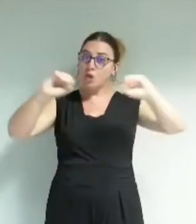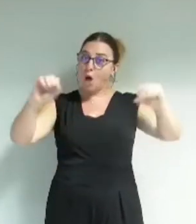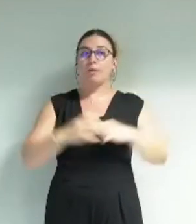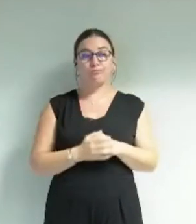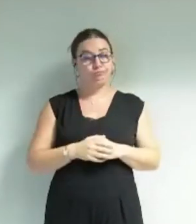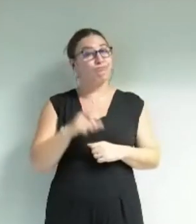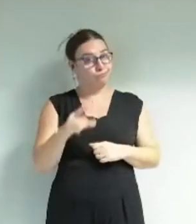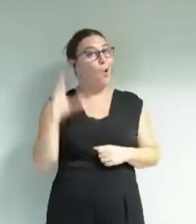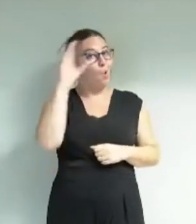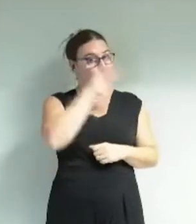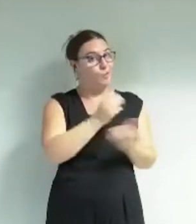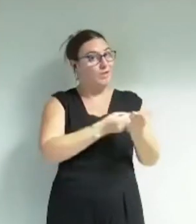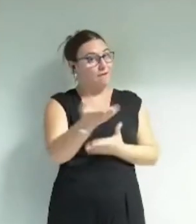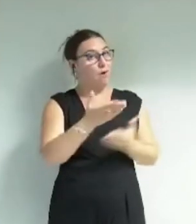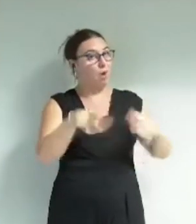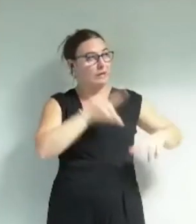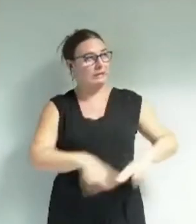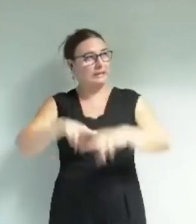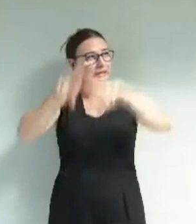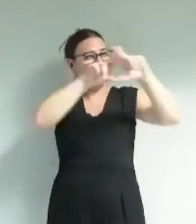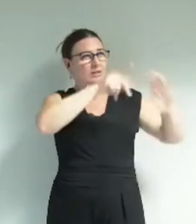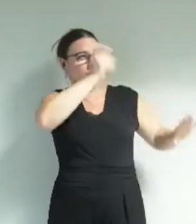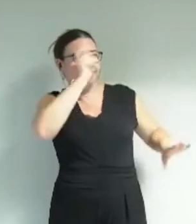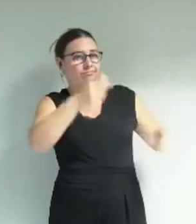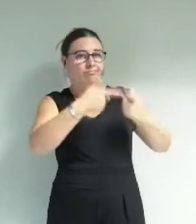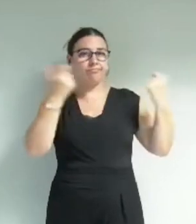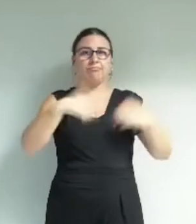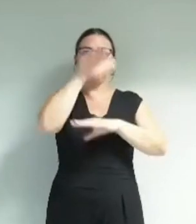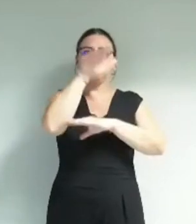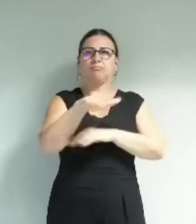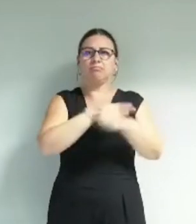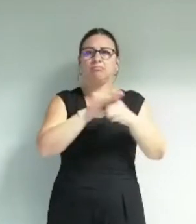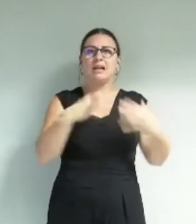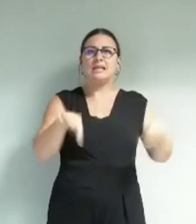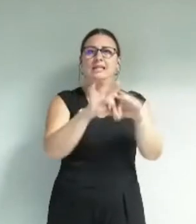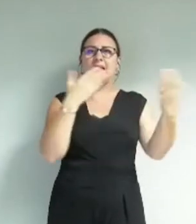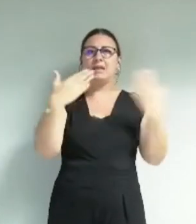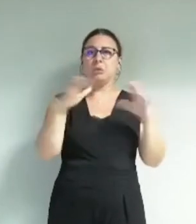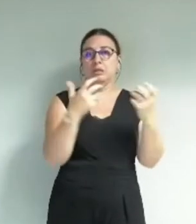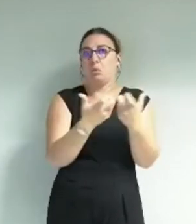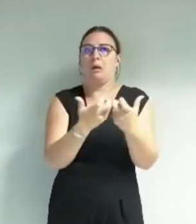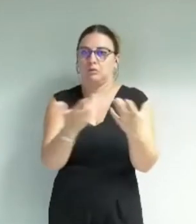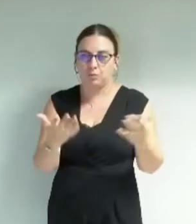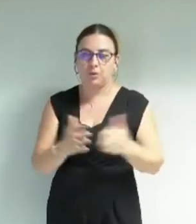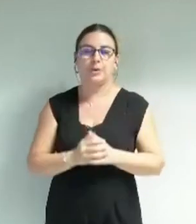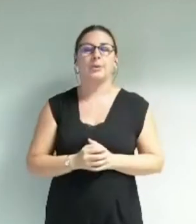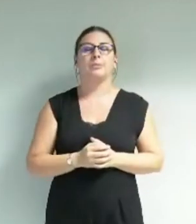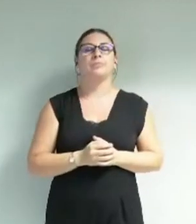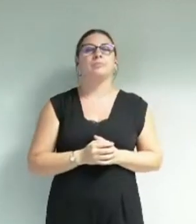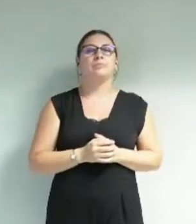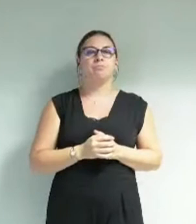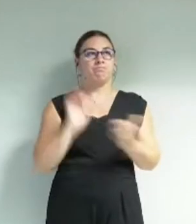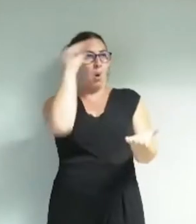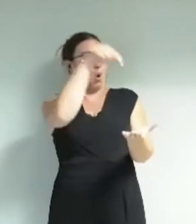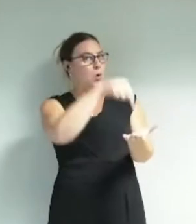aussi vous oubliez de dire que la rénovation qui a donné lieu à la restauration complète de salles d'exposition entre autres et qui en font un